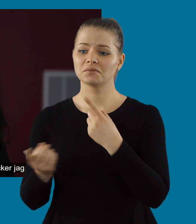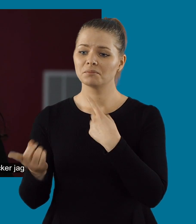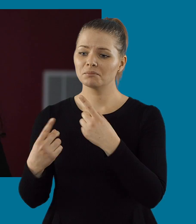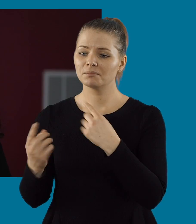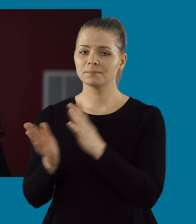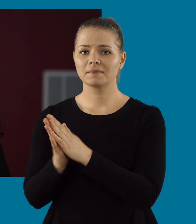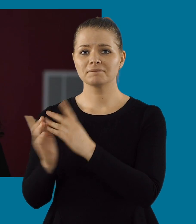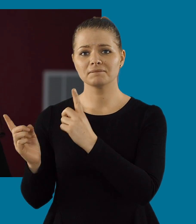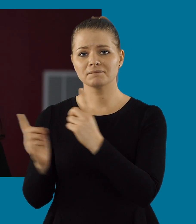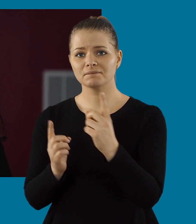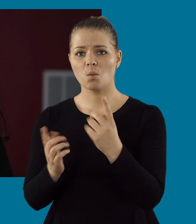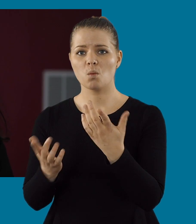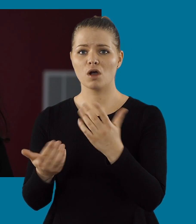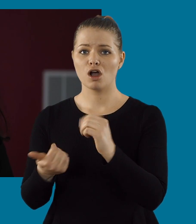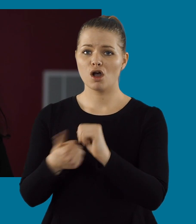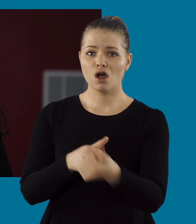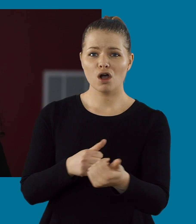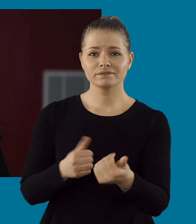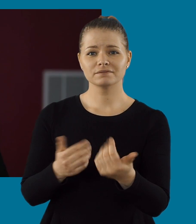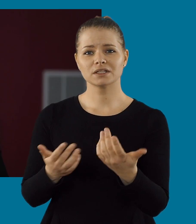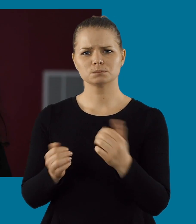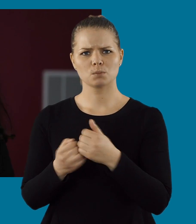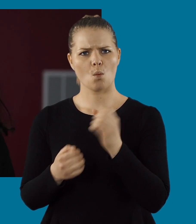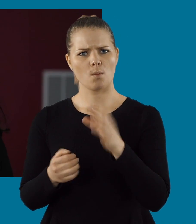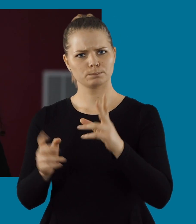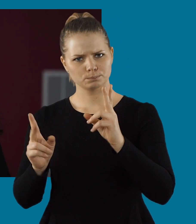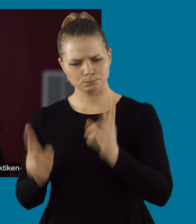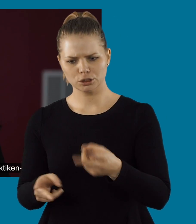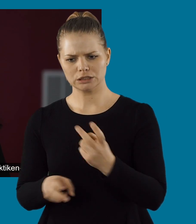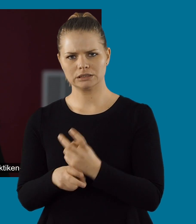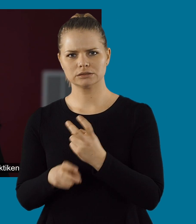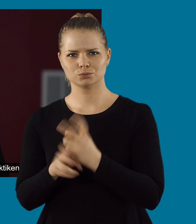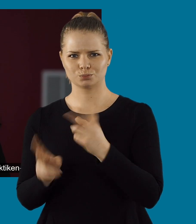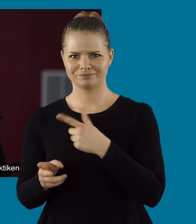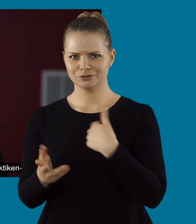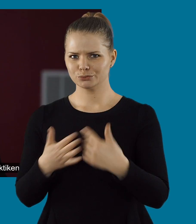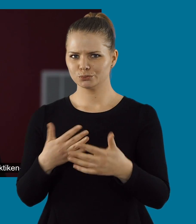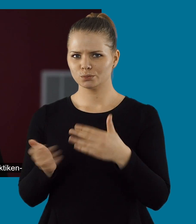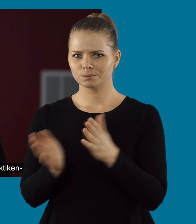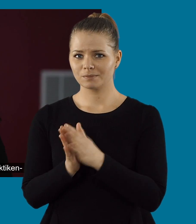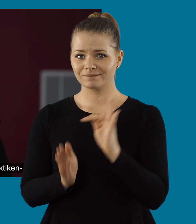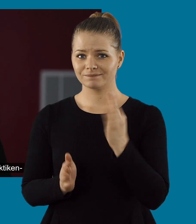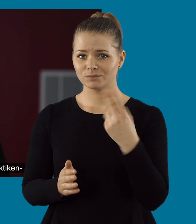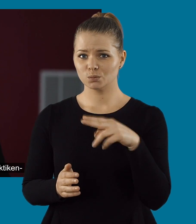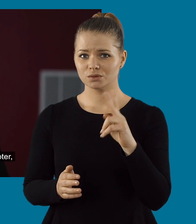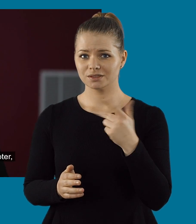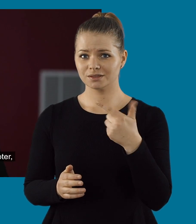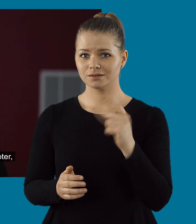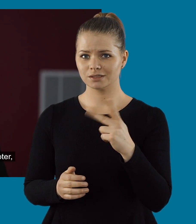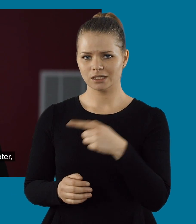jag. Ofta pratar man kanske med folk och kommer överens. Men om man testar det också i praktiken